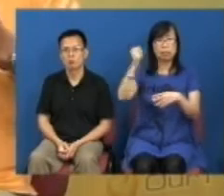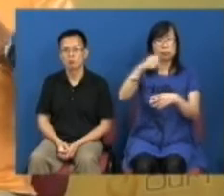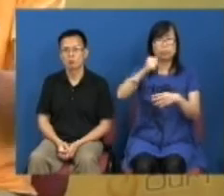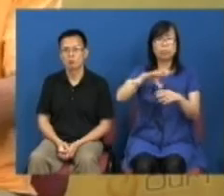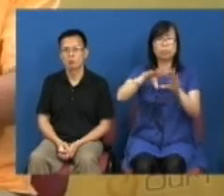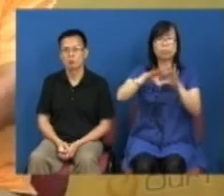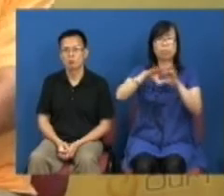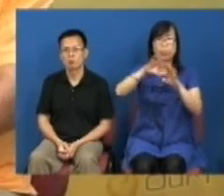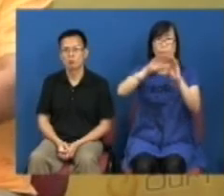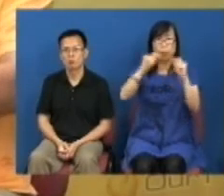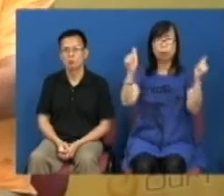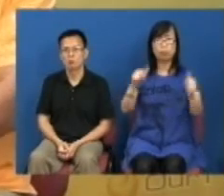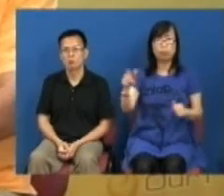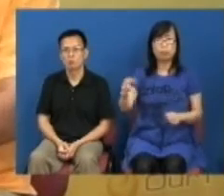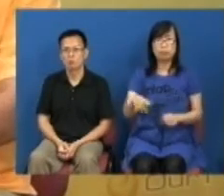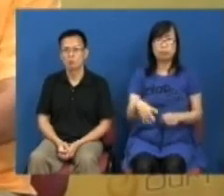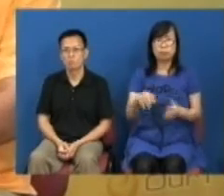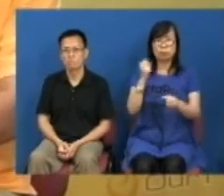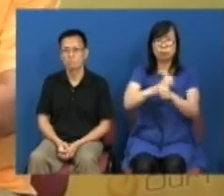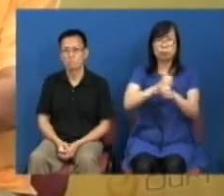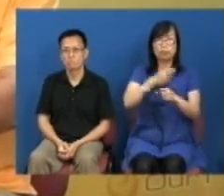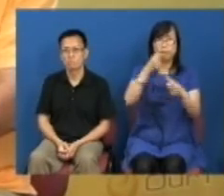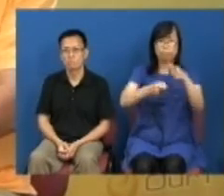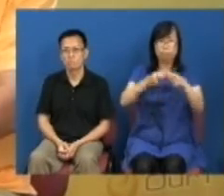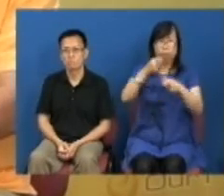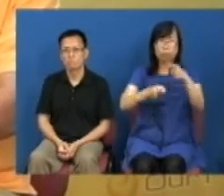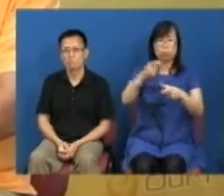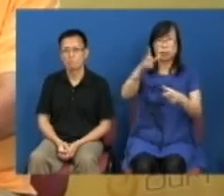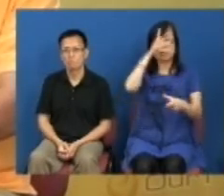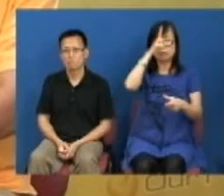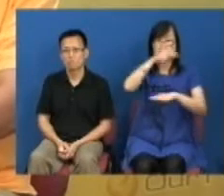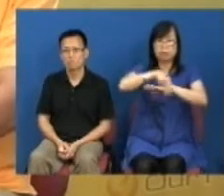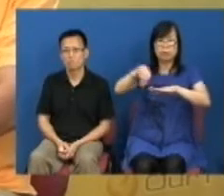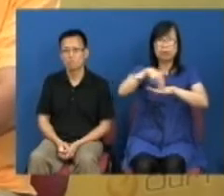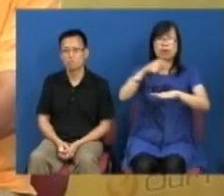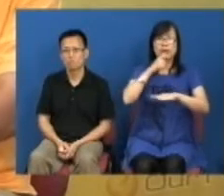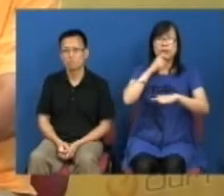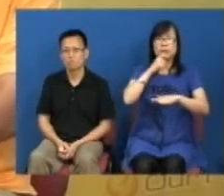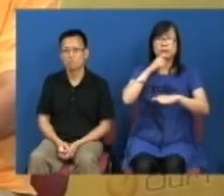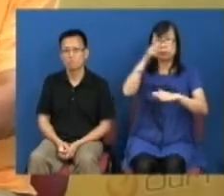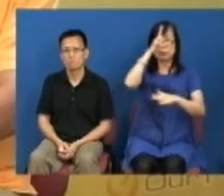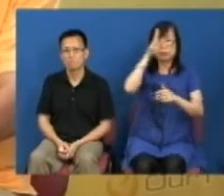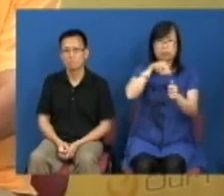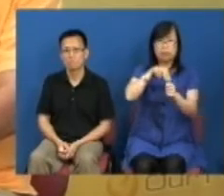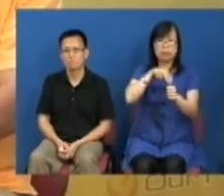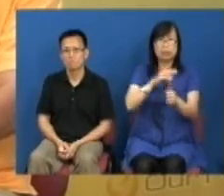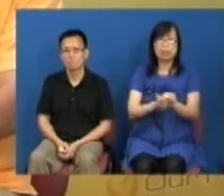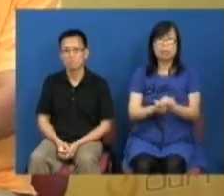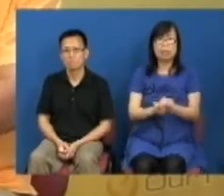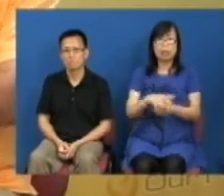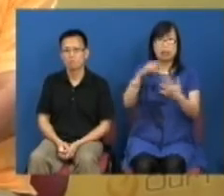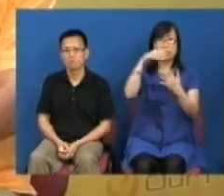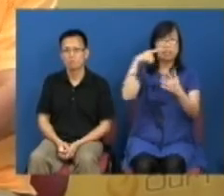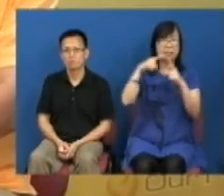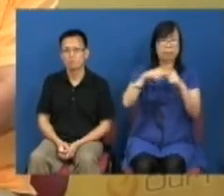他们就学会了原来你制定一些不公义或者不好的政策是会有政治效果的选民是会惩罚你